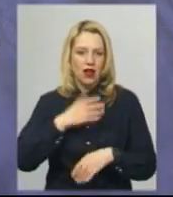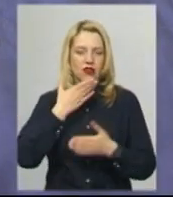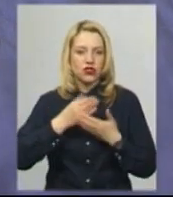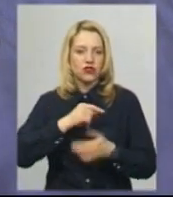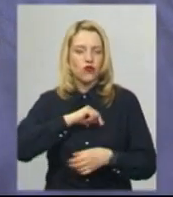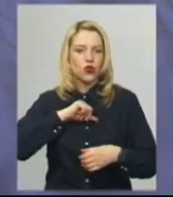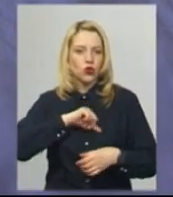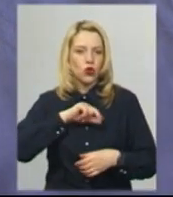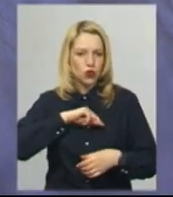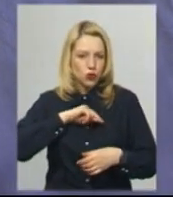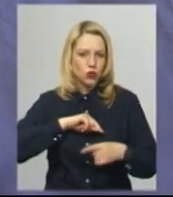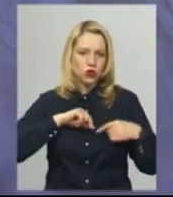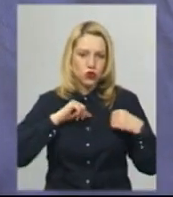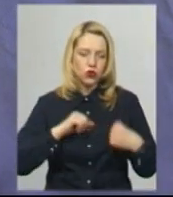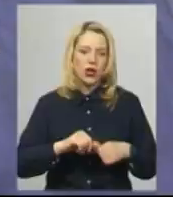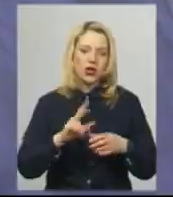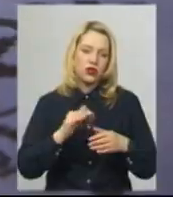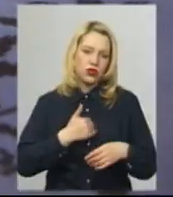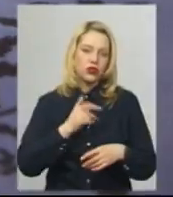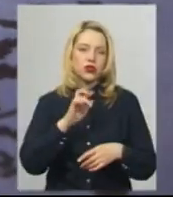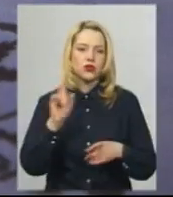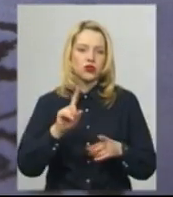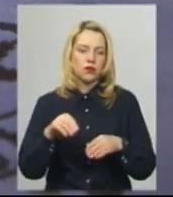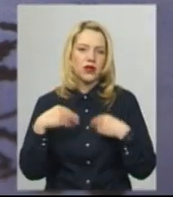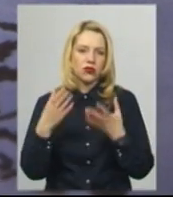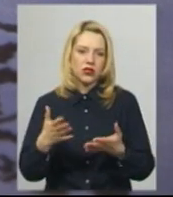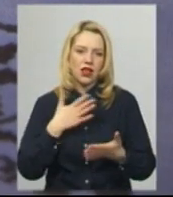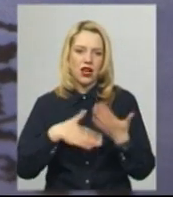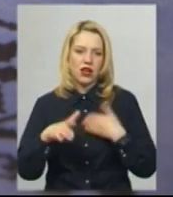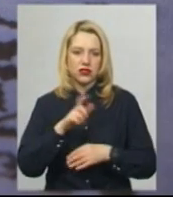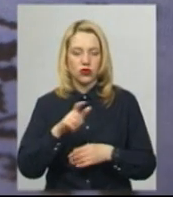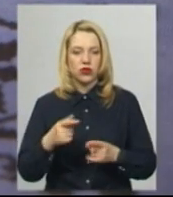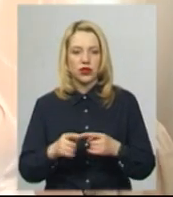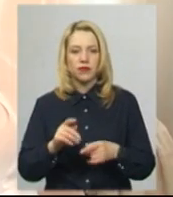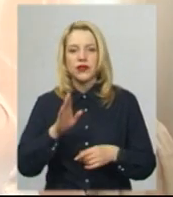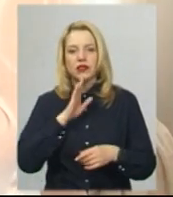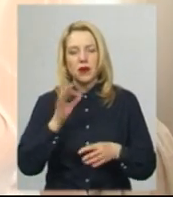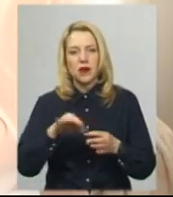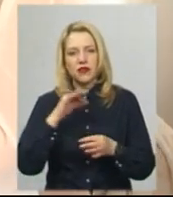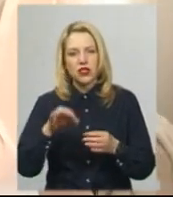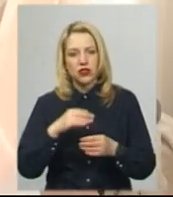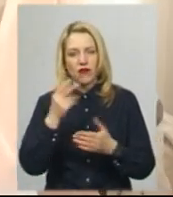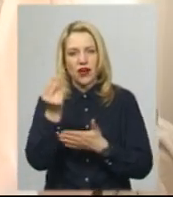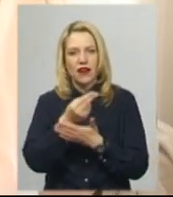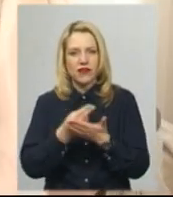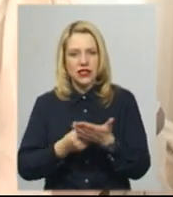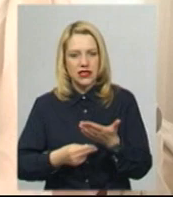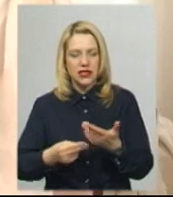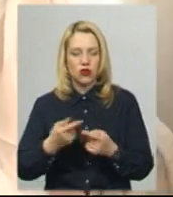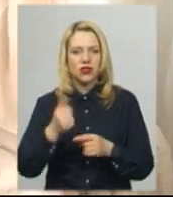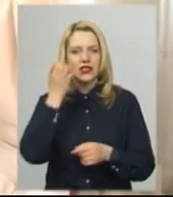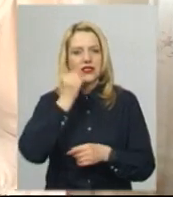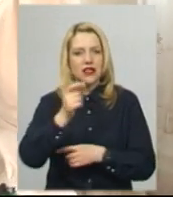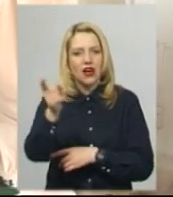і хоча б вона приносила радість людям. Зі слів майстрині, зараз вона перешиває візерунки зі старовинних сорочок та опановує